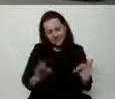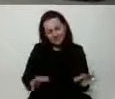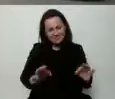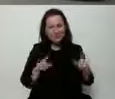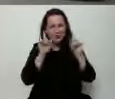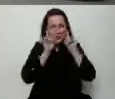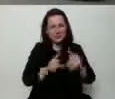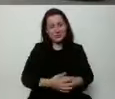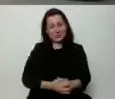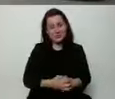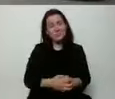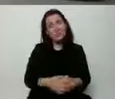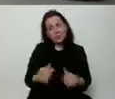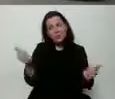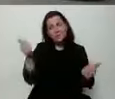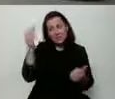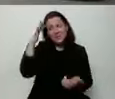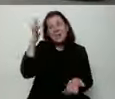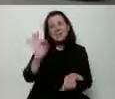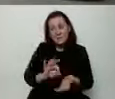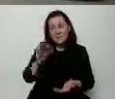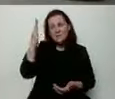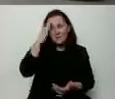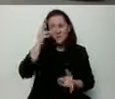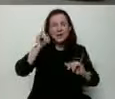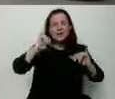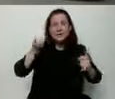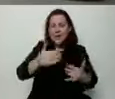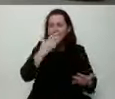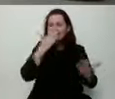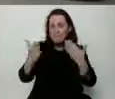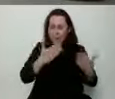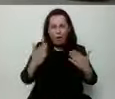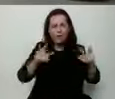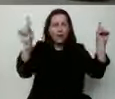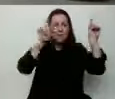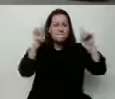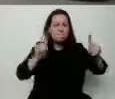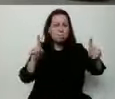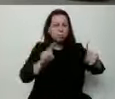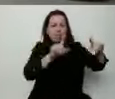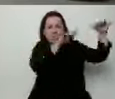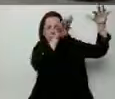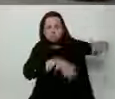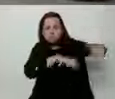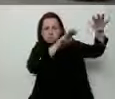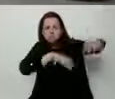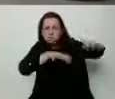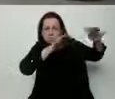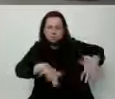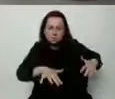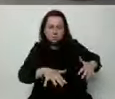Bo świetnie pan wie, jak wygląda zrzut burzowy i na czym on polega. Jak pan nie wie,